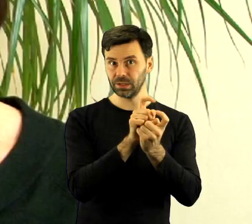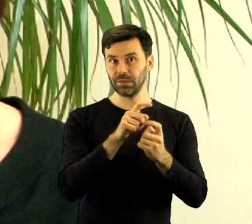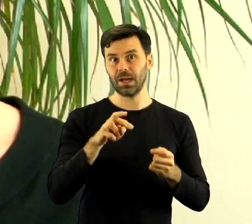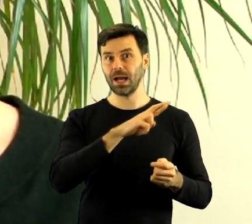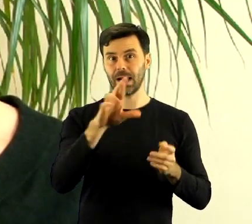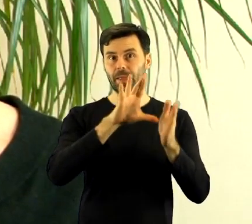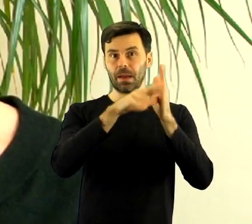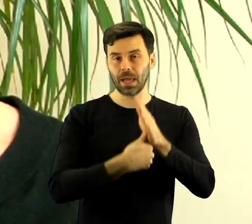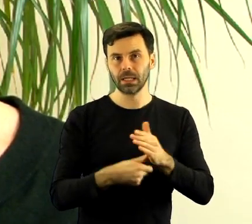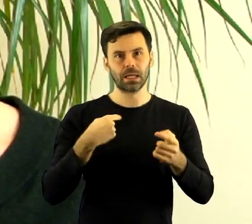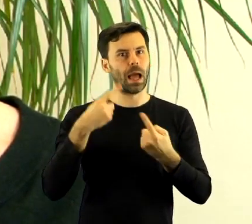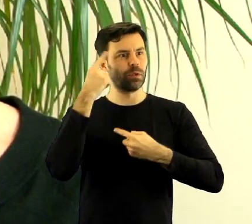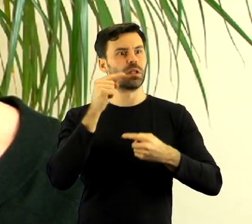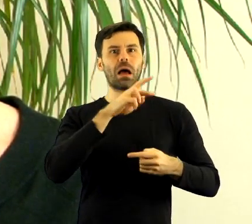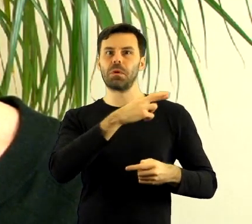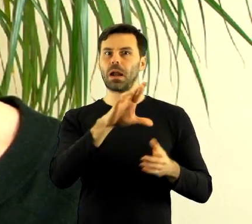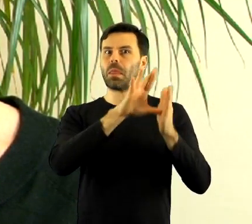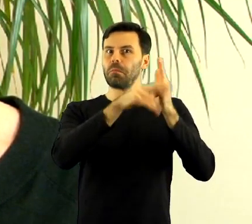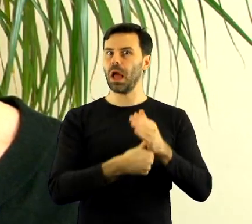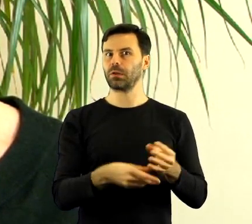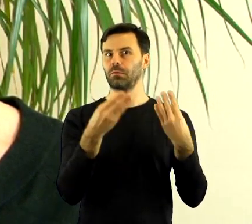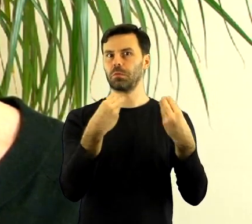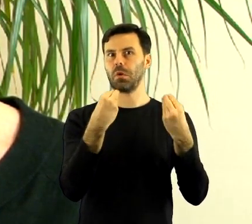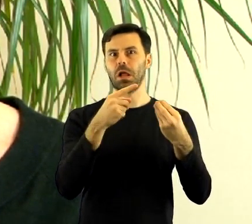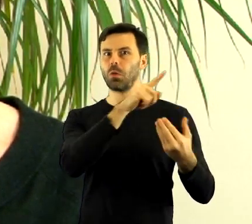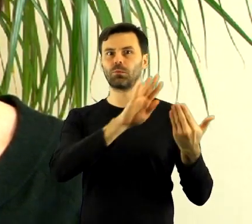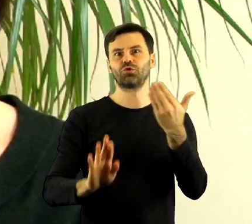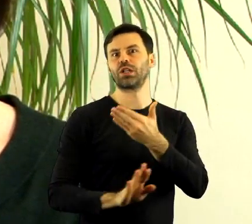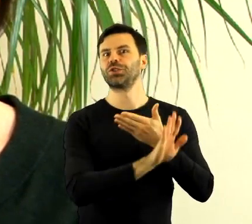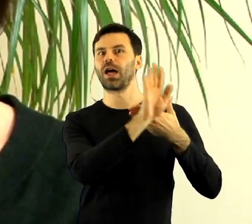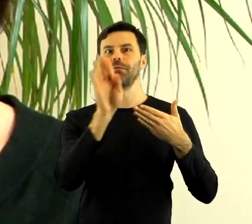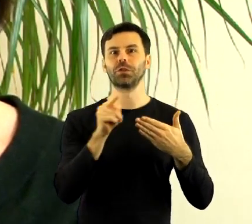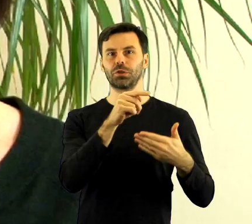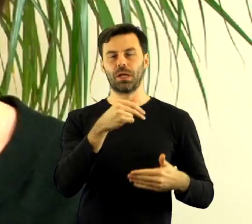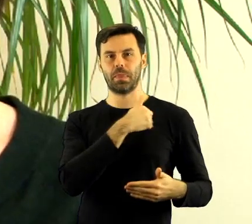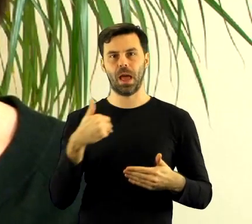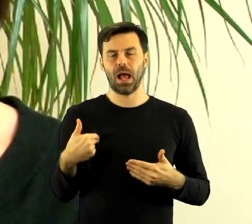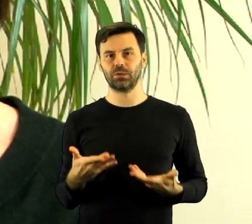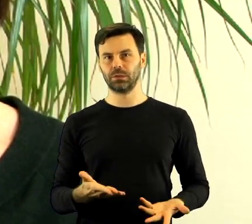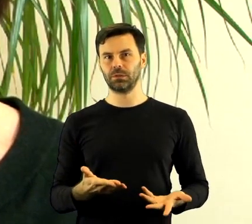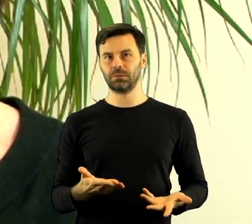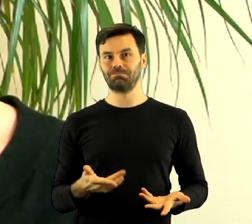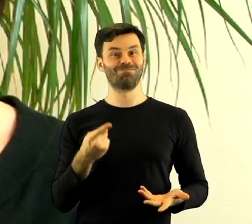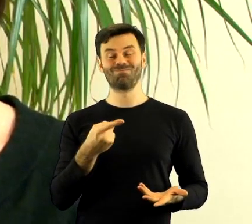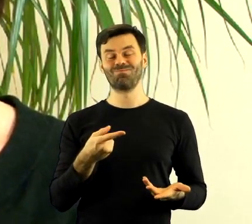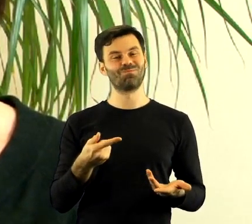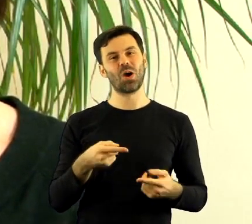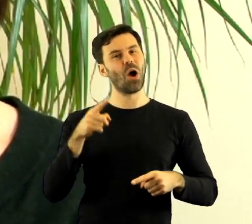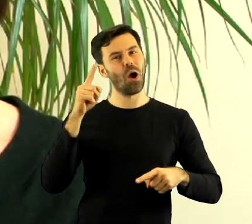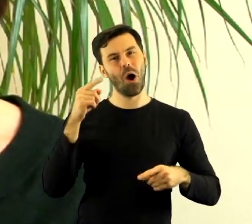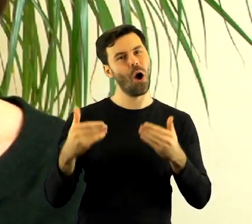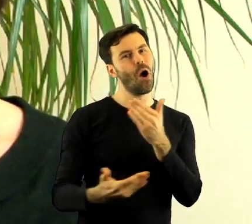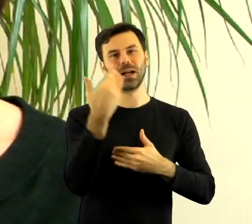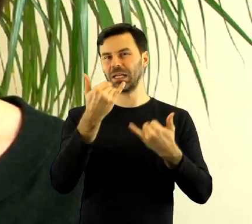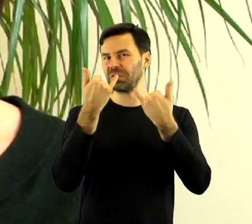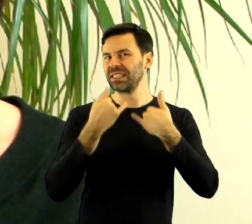idealistycznie podchodziłam do tego, że to są ludzie, których my wybieramy, którzy nas reprezentują i się strasznie oszukałam, tak?